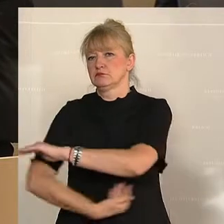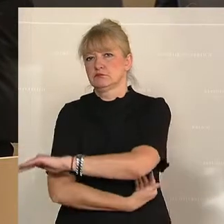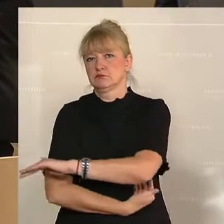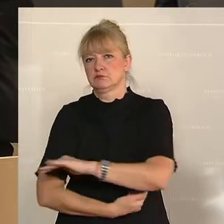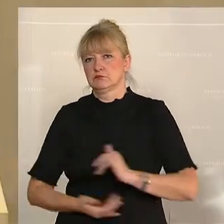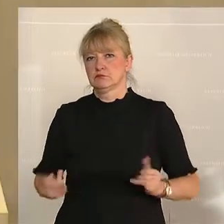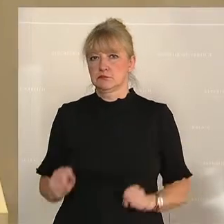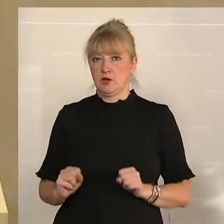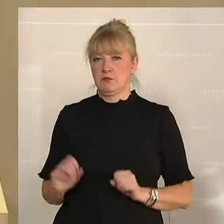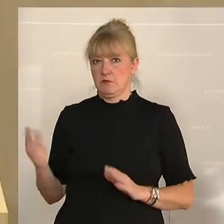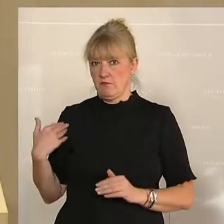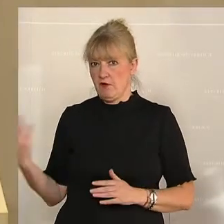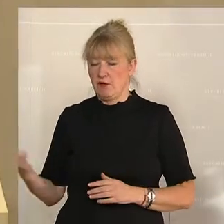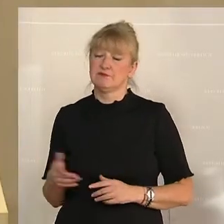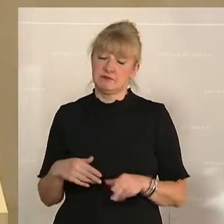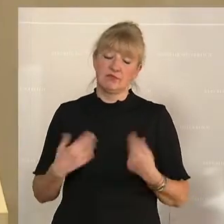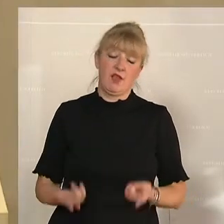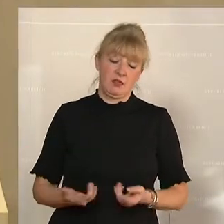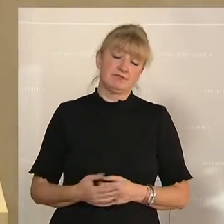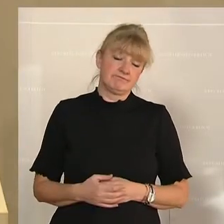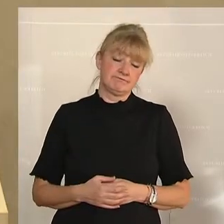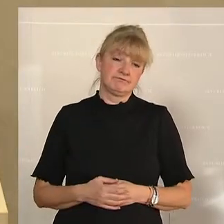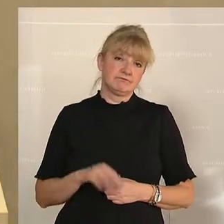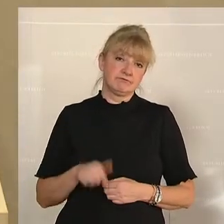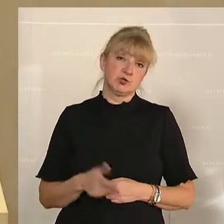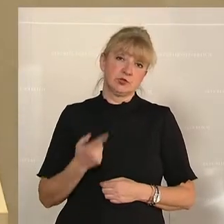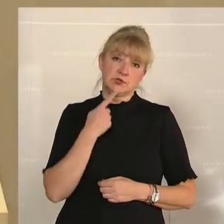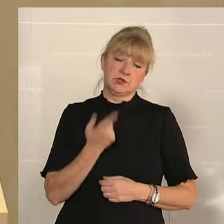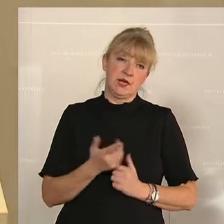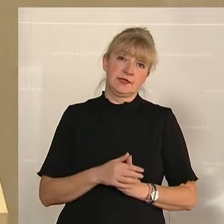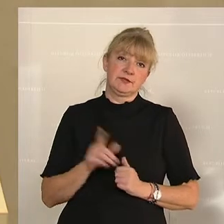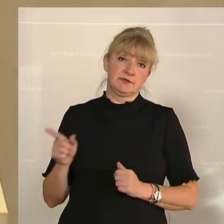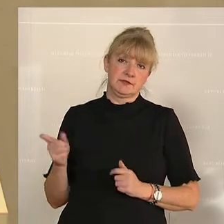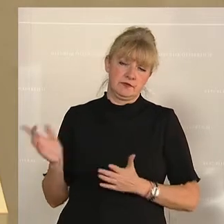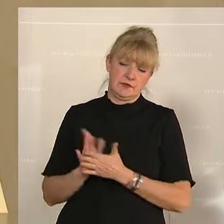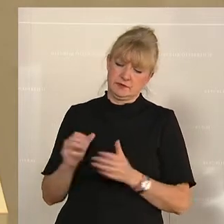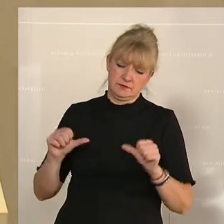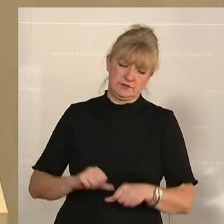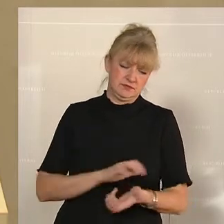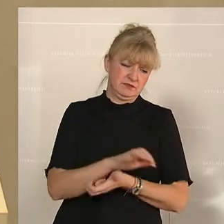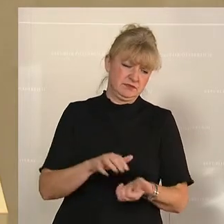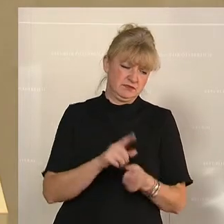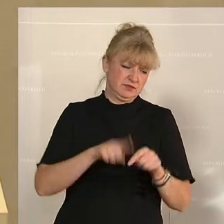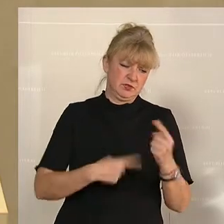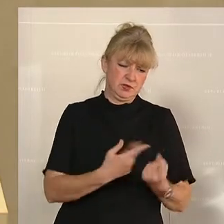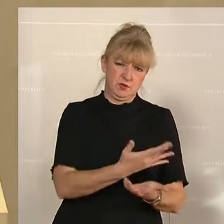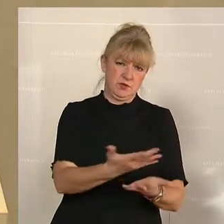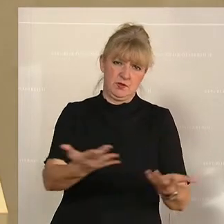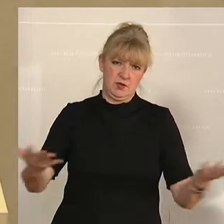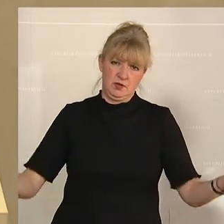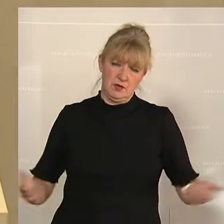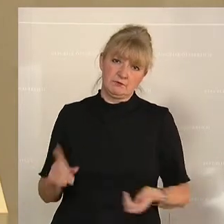Und in weiterer Folge muss man dort dann auch sprechen zu diesen vielen Missständen. Dann muss man mal den